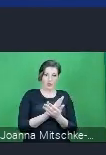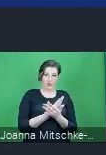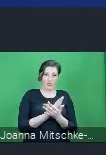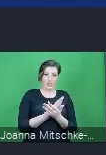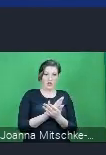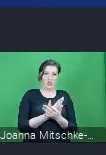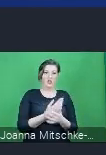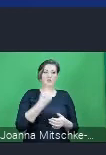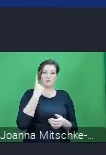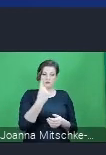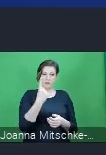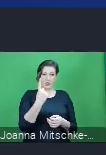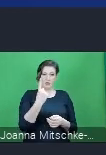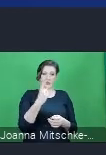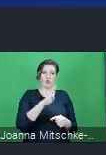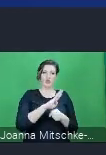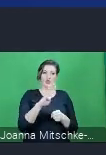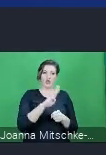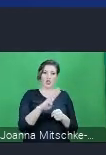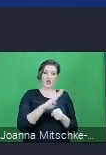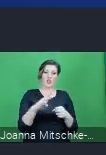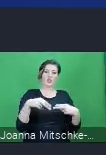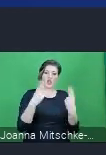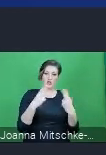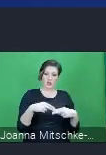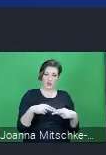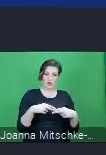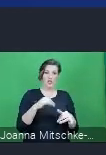pierwszego uruchomienia to będzie 14 dni.